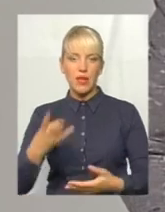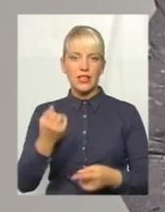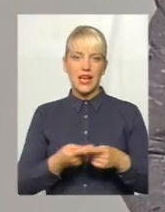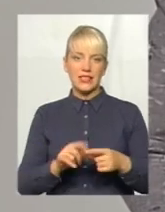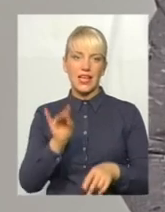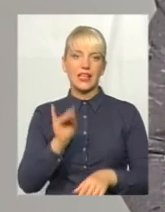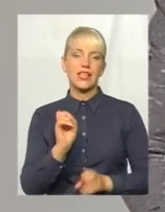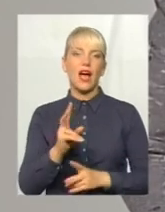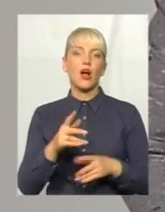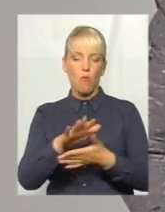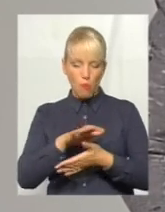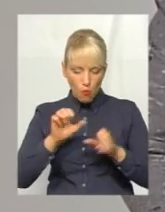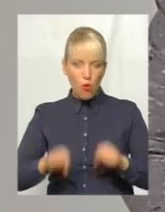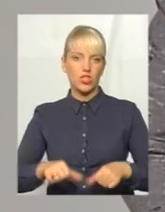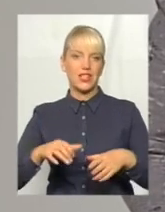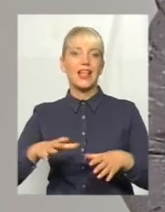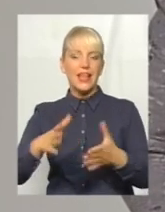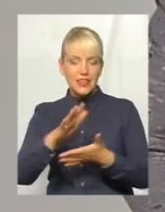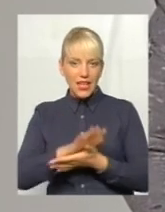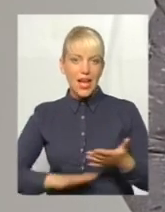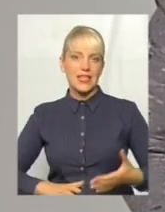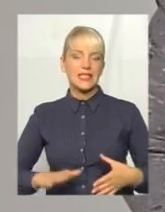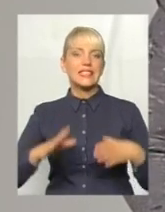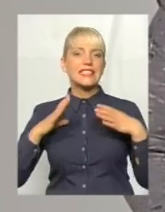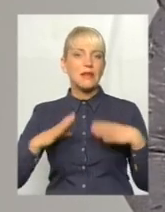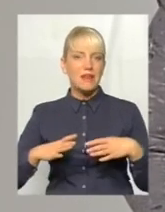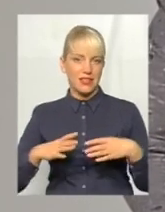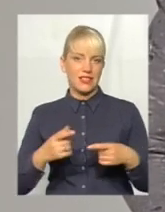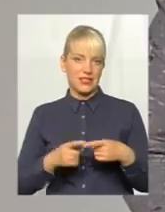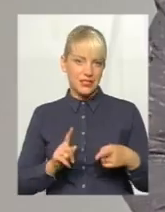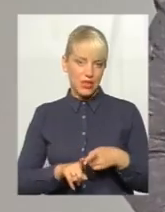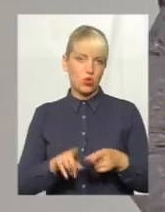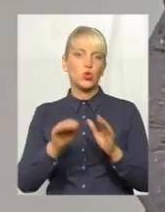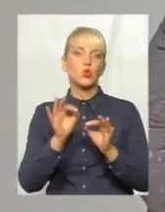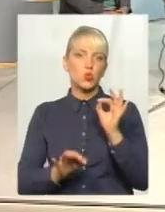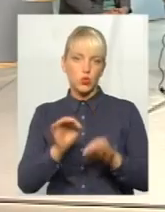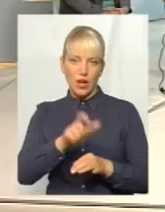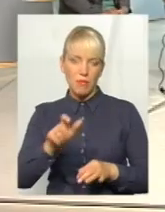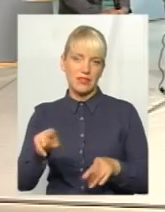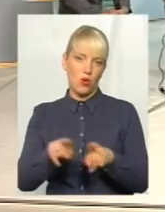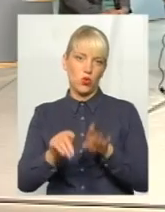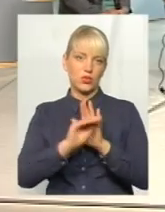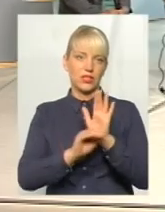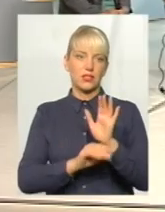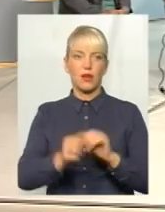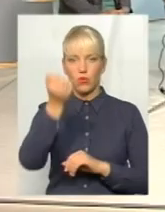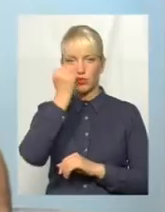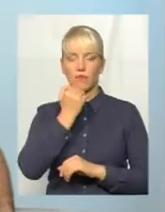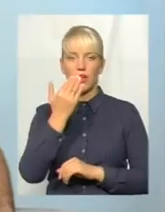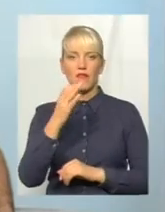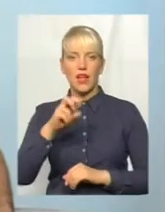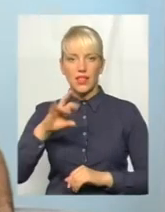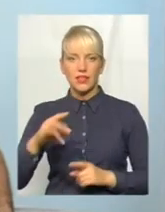крісло. Як можна далі зміритися з такими суддями і в такій системі? Дякую, пані Валентина.